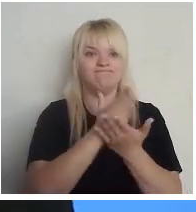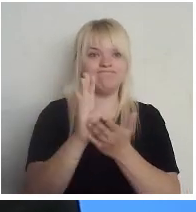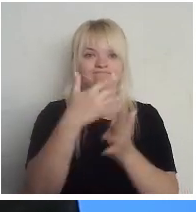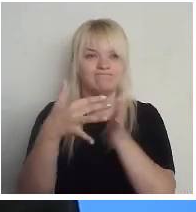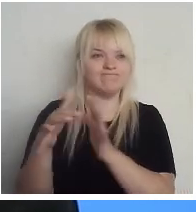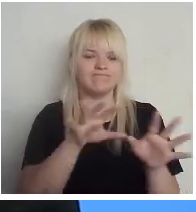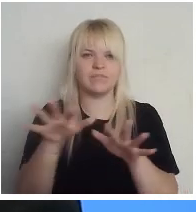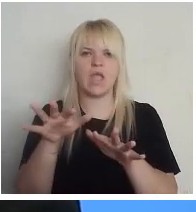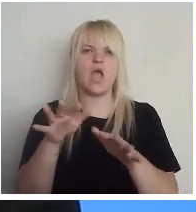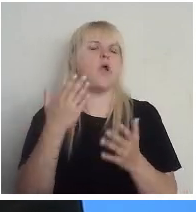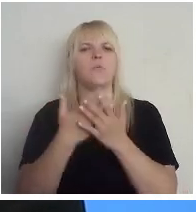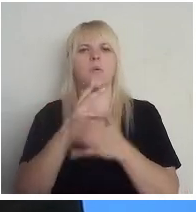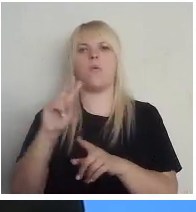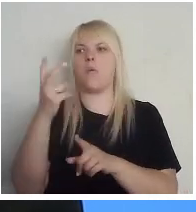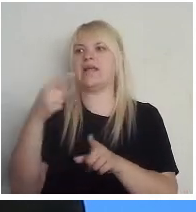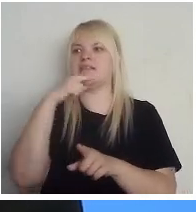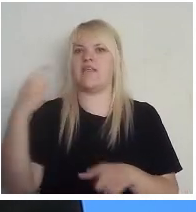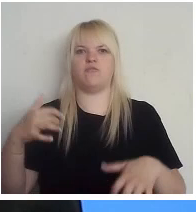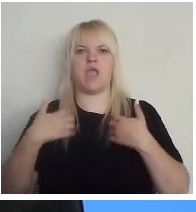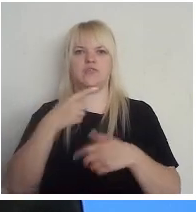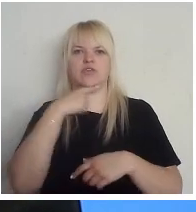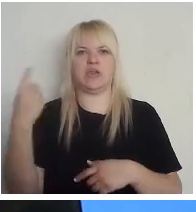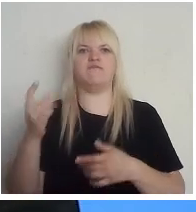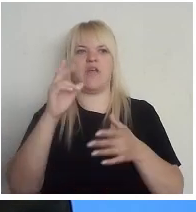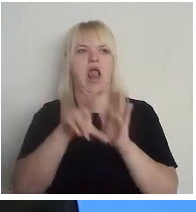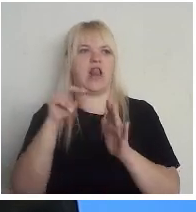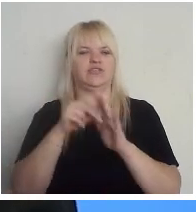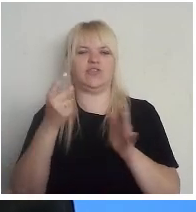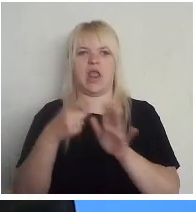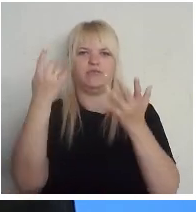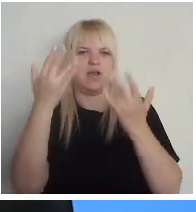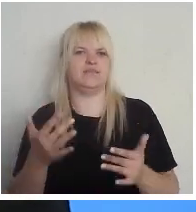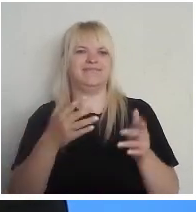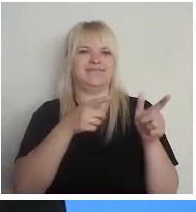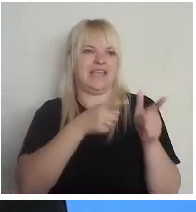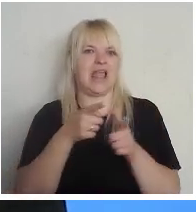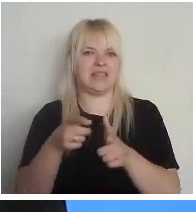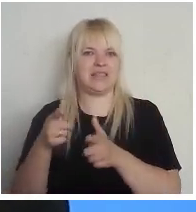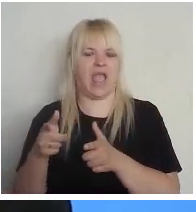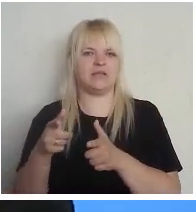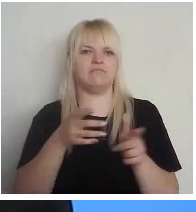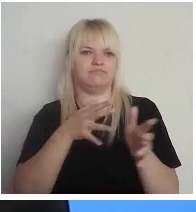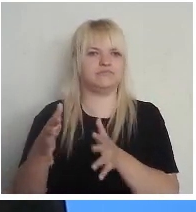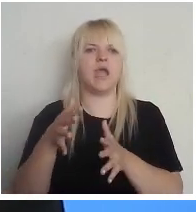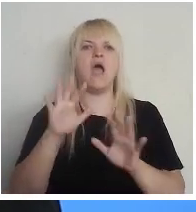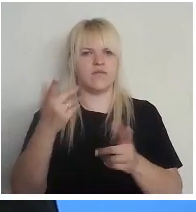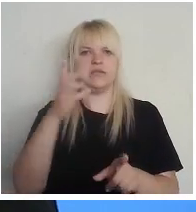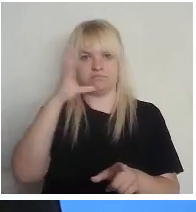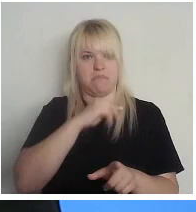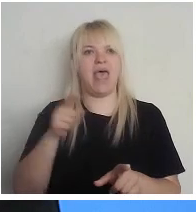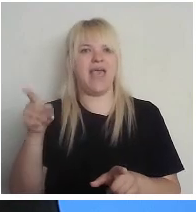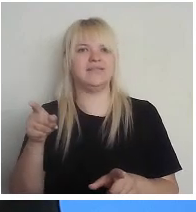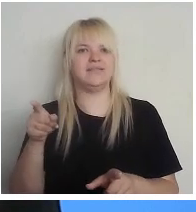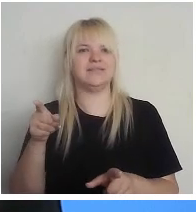atklāt Krieviju pēkšņi grib ietekmēt mūsu vēlēšanu rezultātus, vai to tā spēs izdarīt.